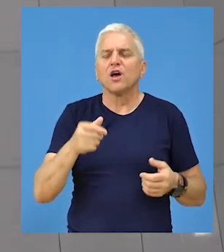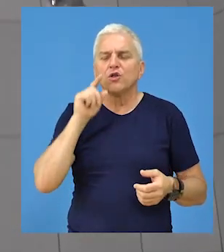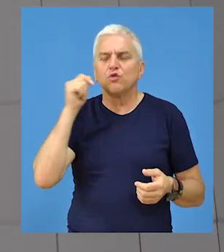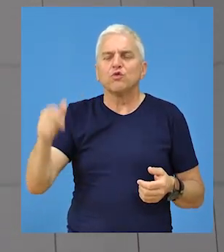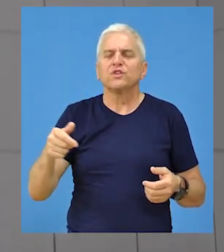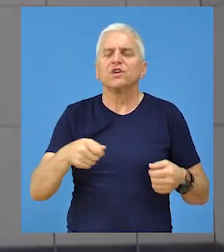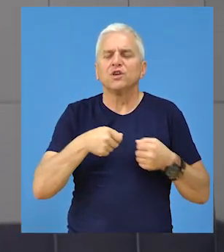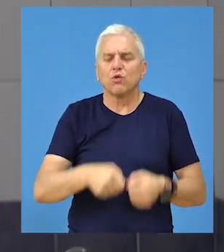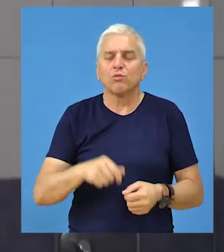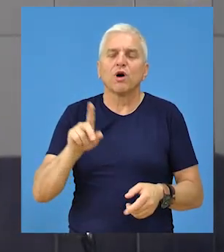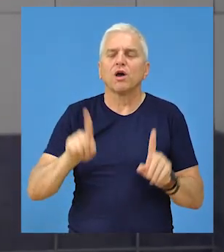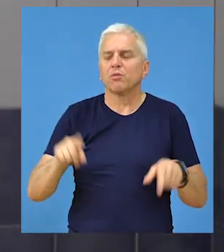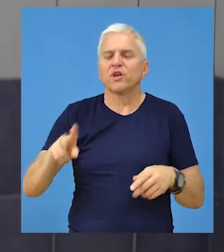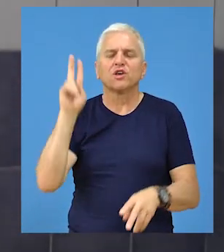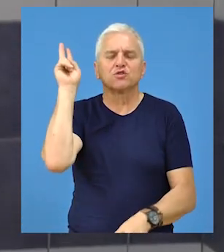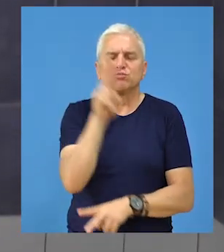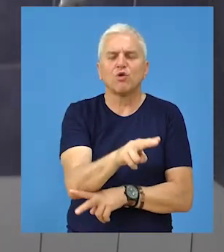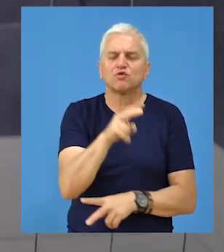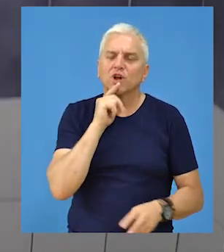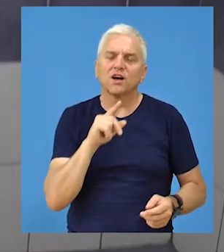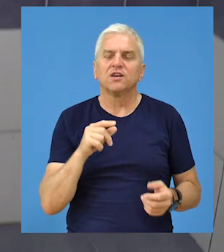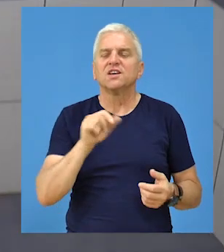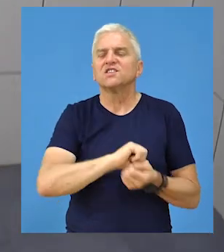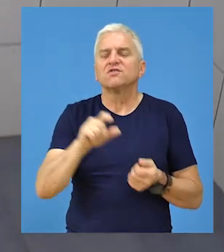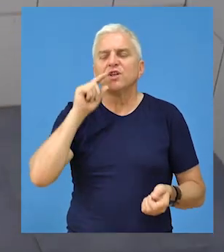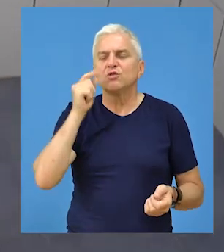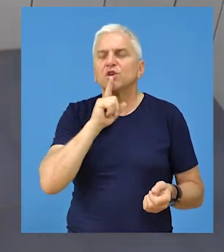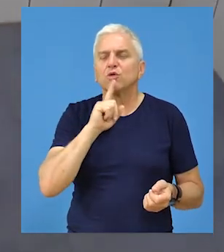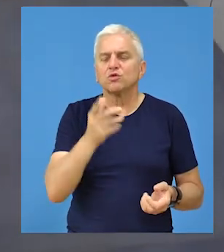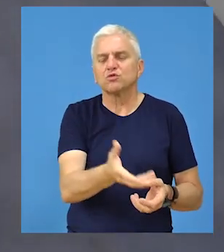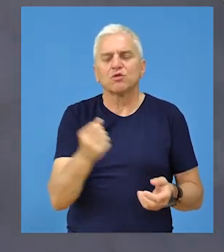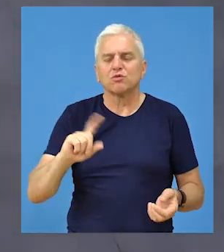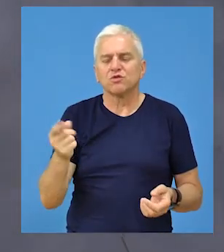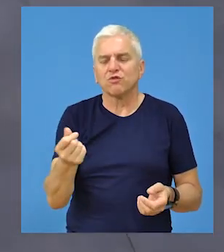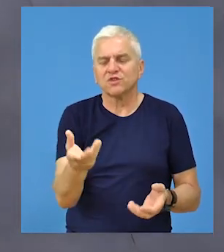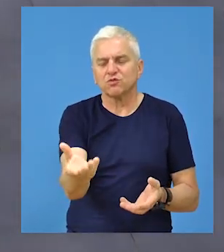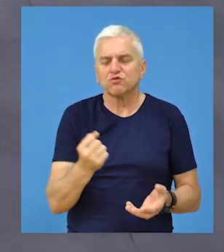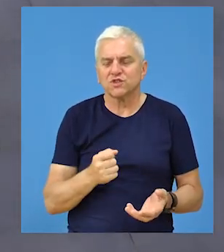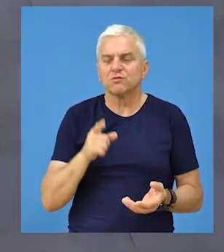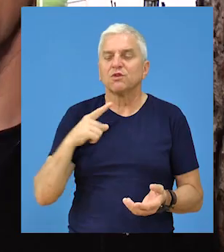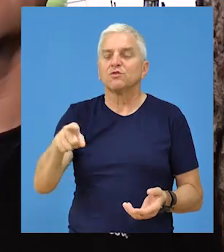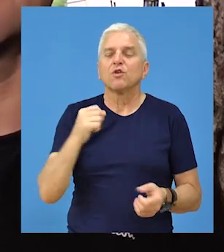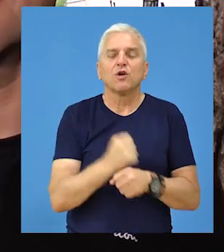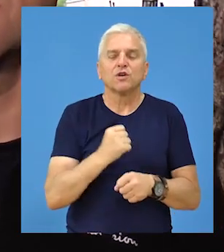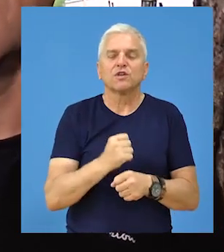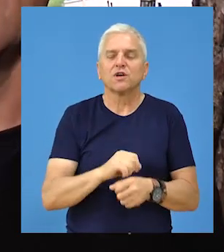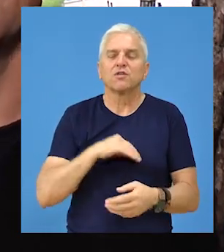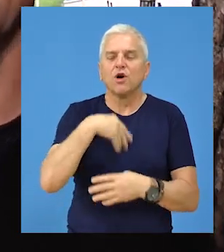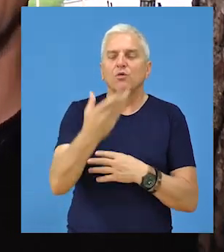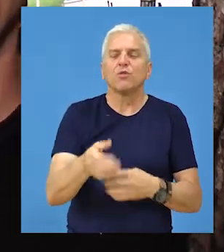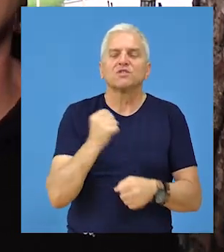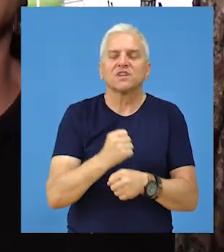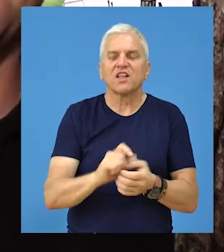režiji sredstvima ljudi iz kluba i pojedinih sponzora. Svi ljudi, svi momci koji su radili nisu uzimali neku nadoknadu za to,